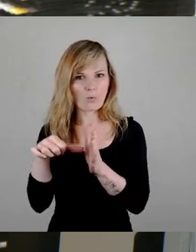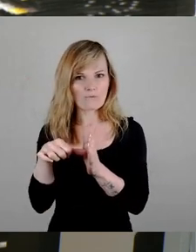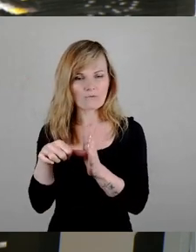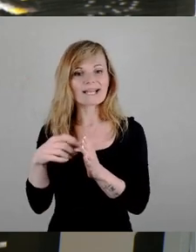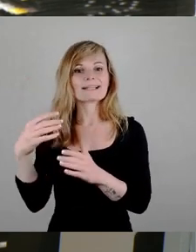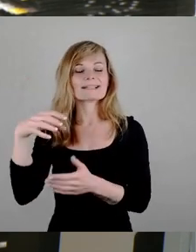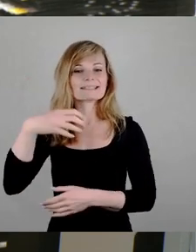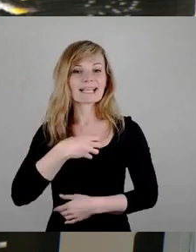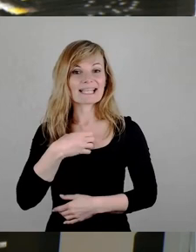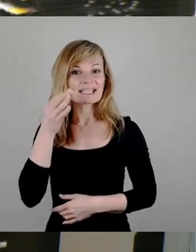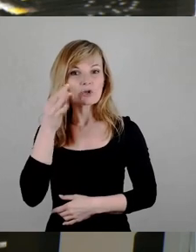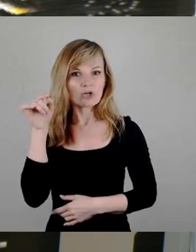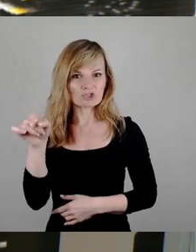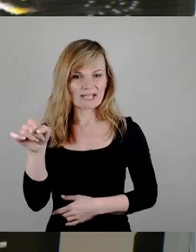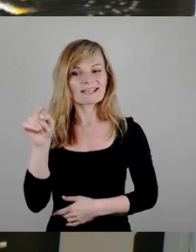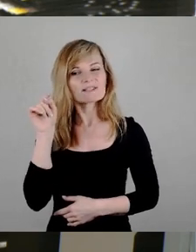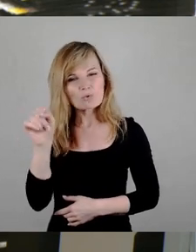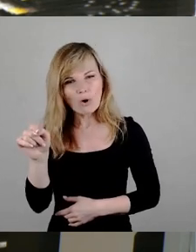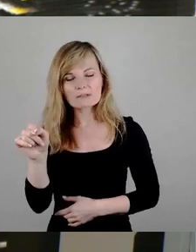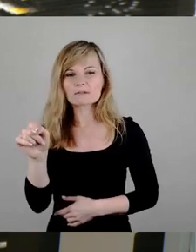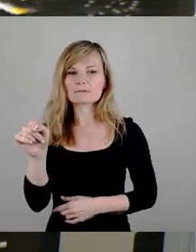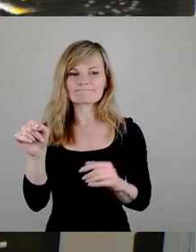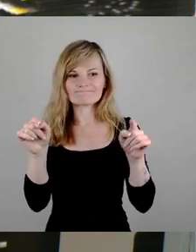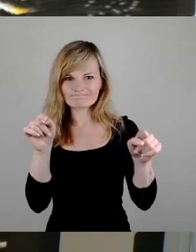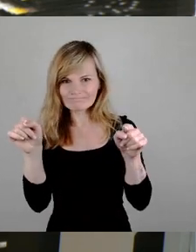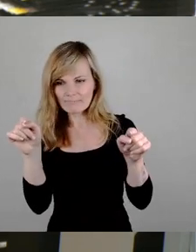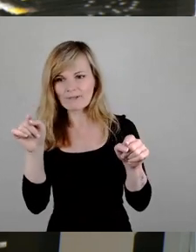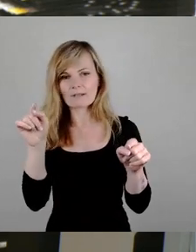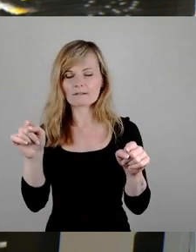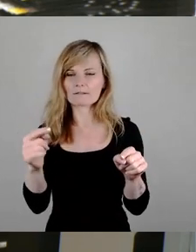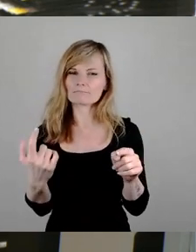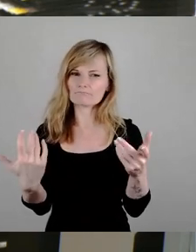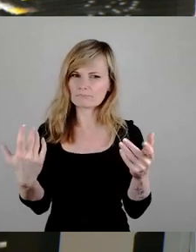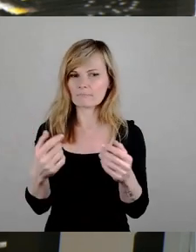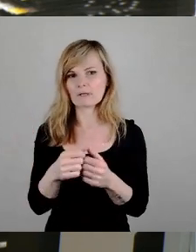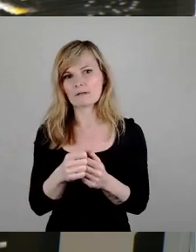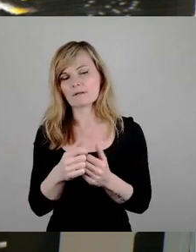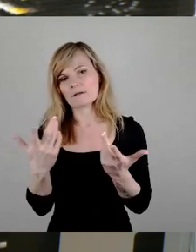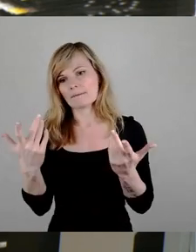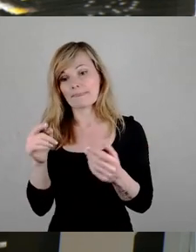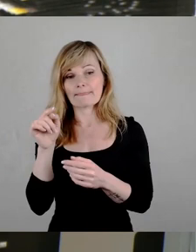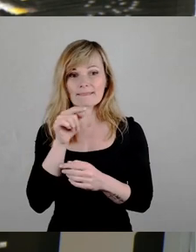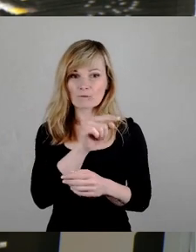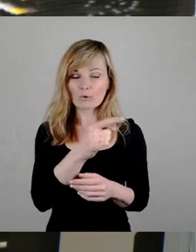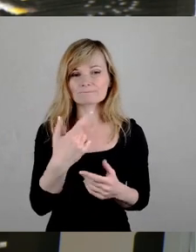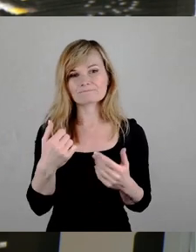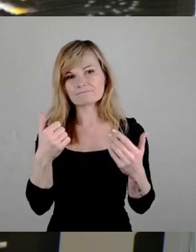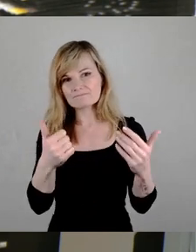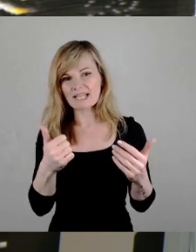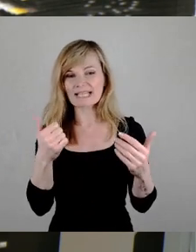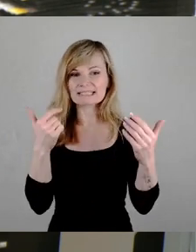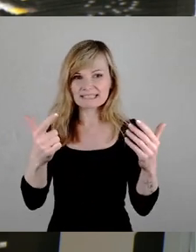wirklich eine durchaus auch kräftige, auch hohe sechs, sieben Geschosse, kann man diskutieren, dort eingebracht werden sollte.